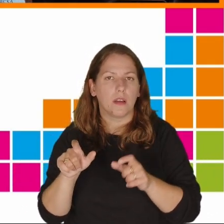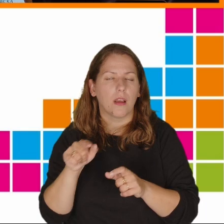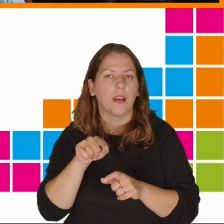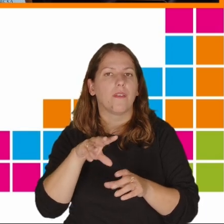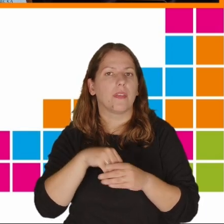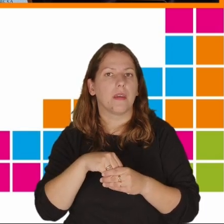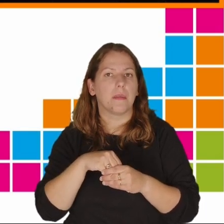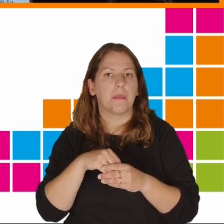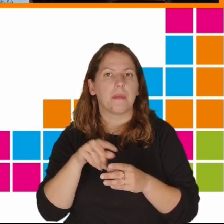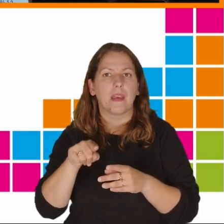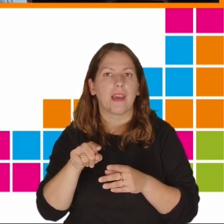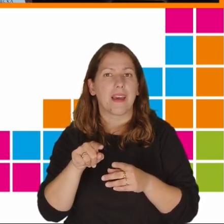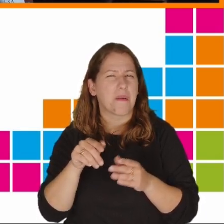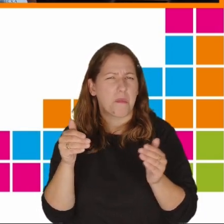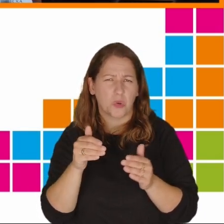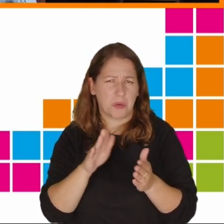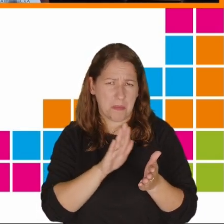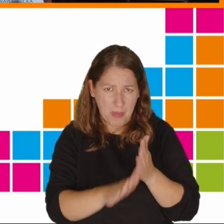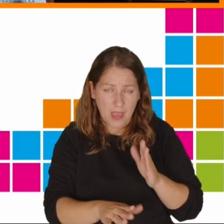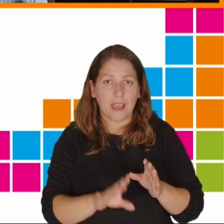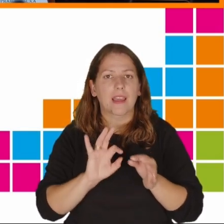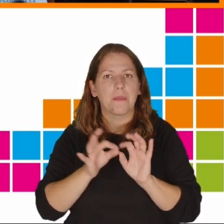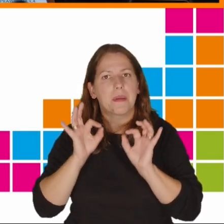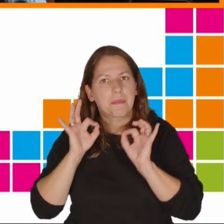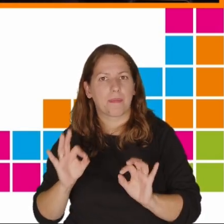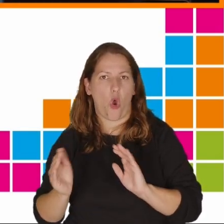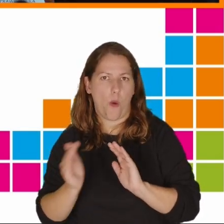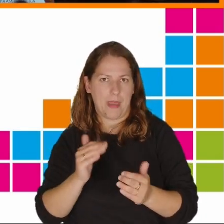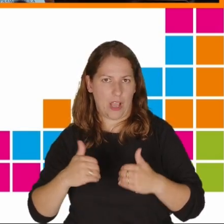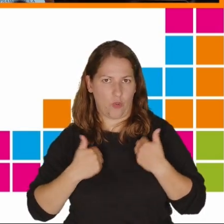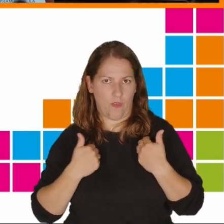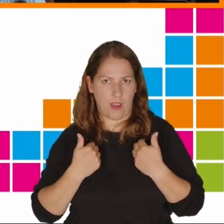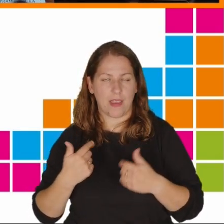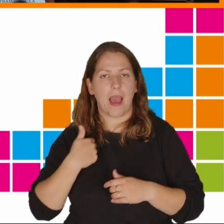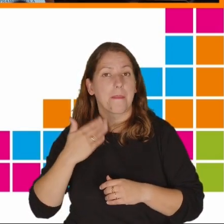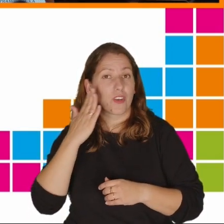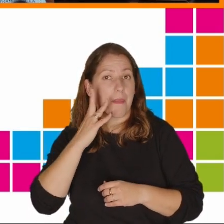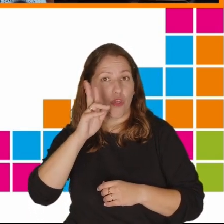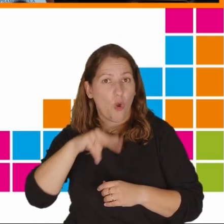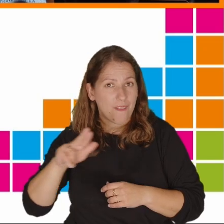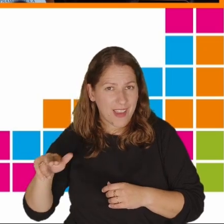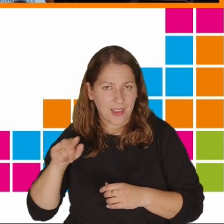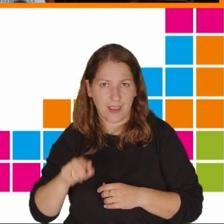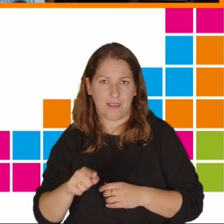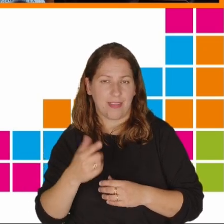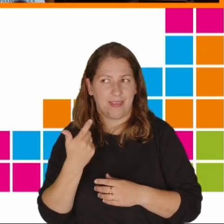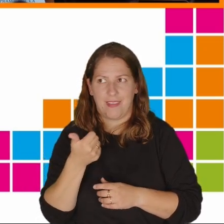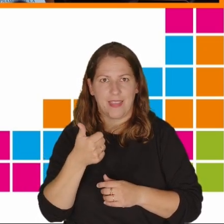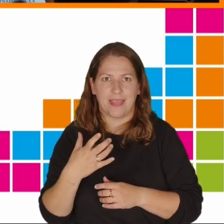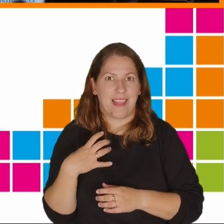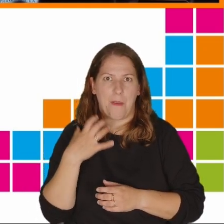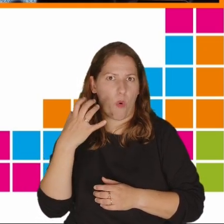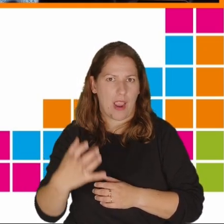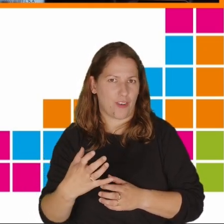wystąpić, gdyby była odpowiednia opieka zdrowotna. Mieszkam w Norwegii, jest to jeden z najbogatszych